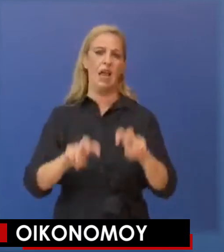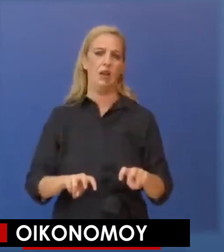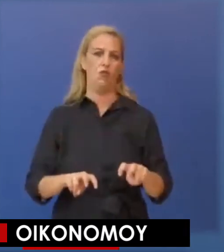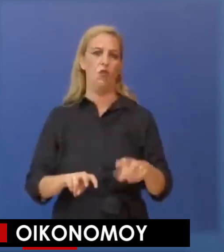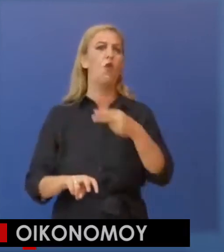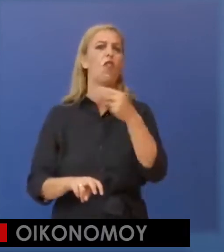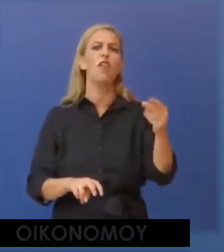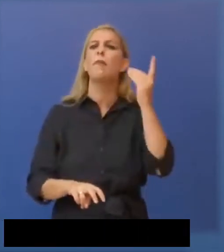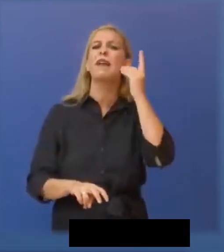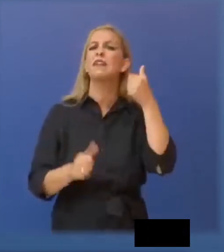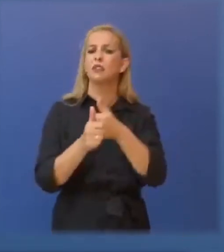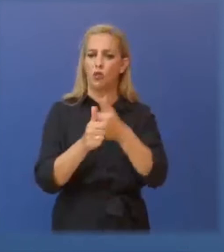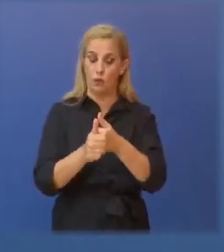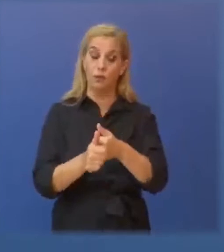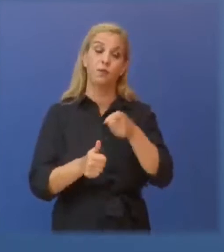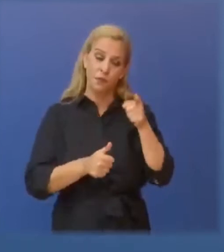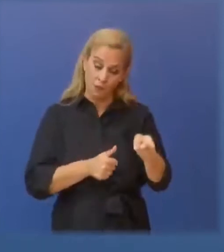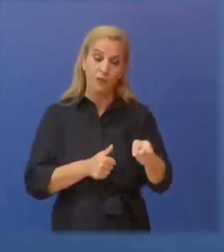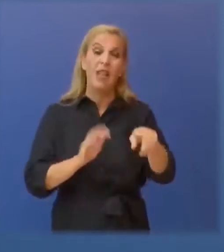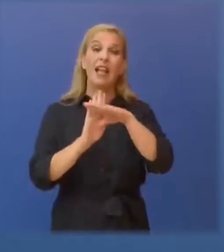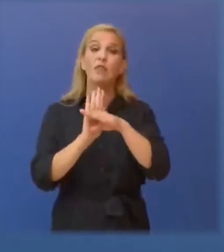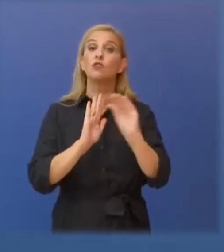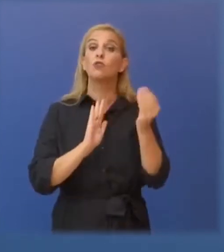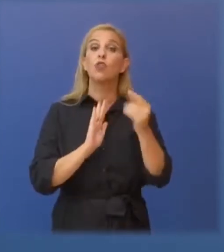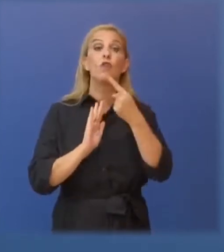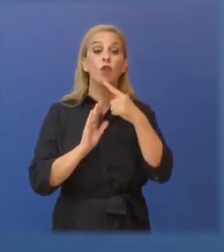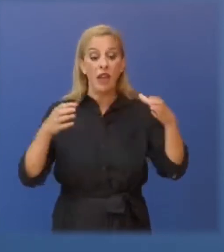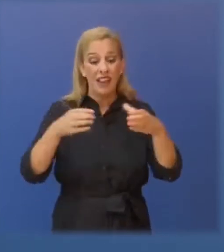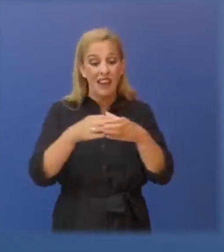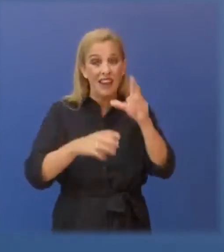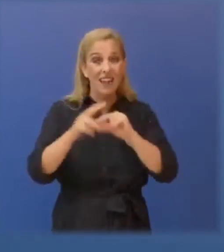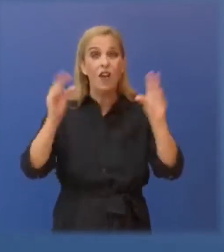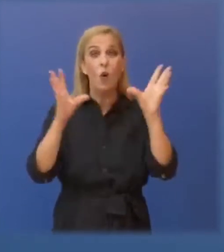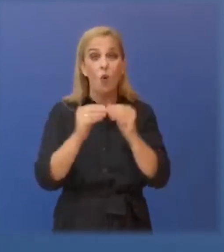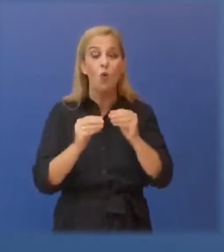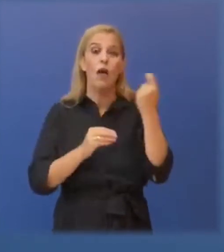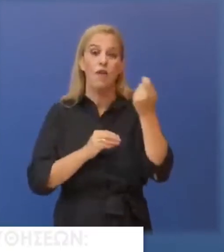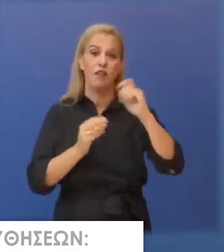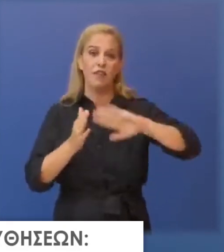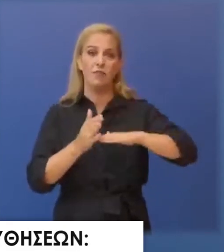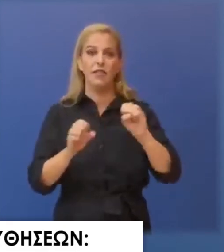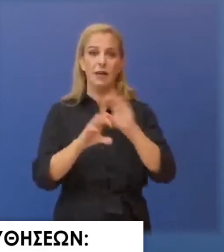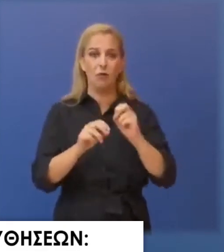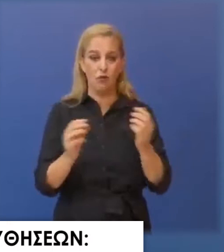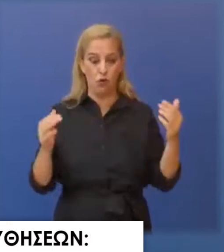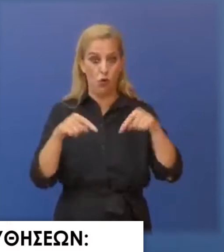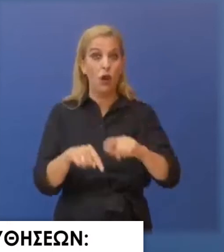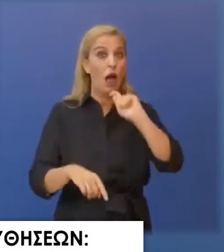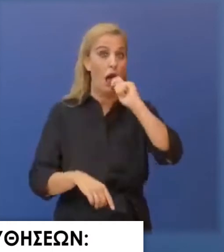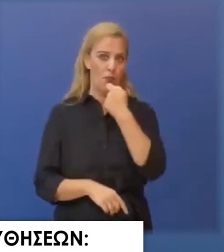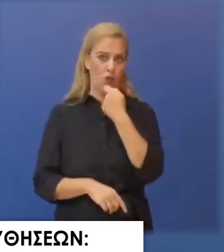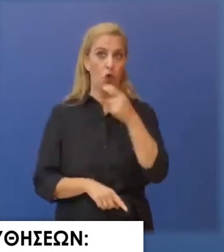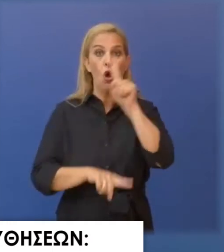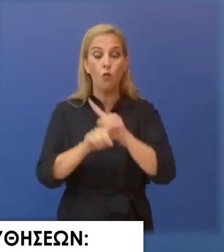Βουλής, οι συζητήσεις για την ΕΙΠ είναι απόρριτες και όσοι λαμβάνουν μέρος αυτές δεσμεύονται να τηρούν το απόλυτο και μετά τη